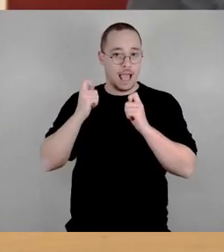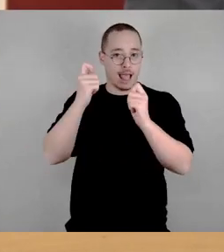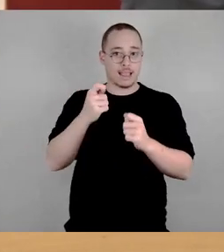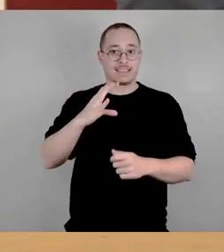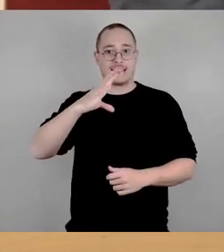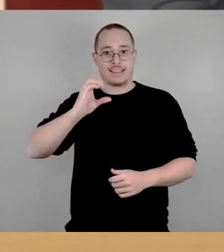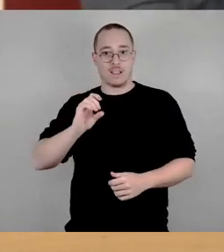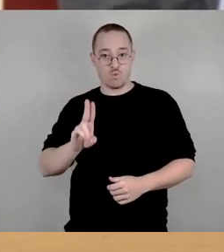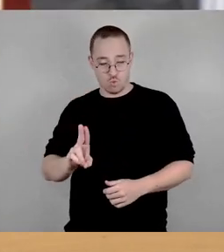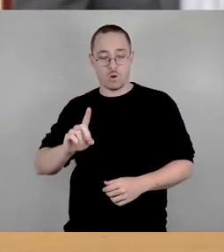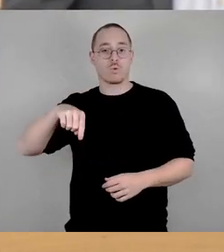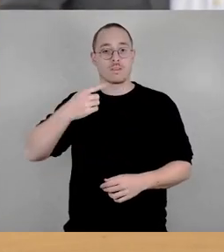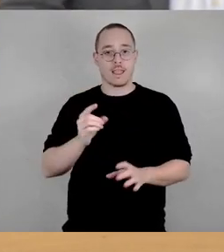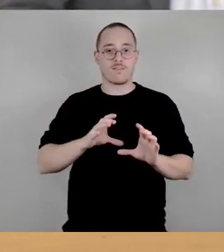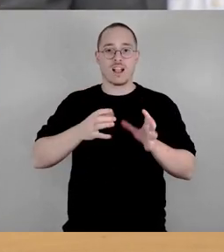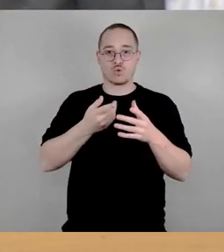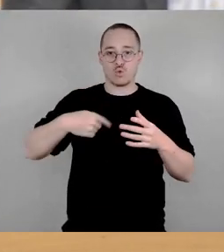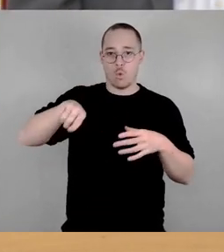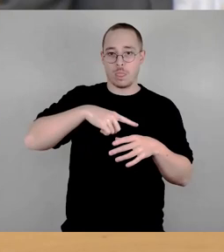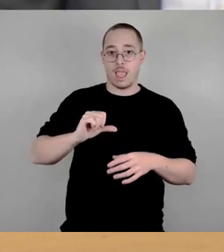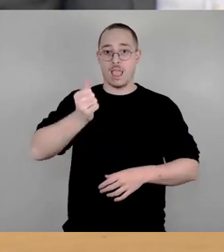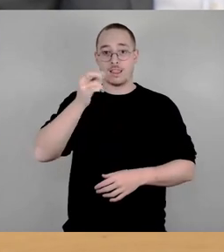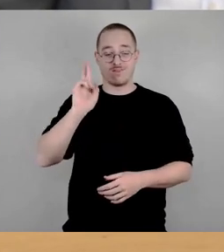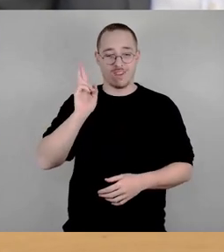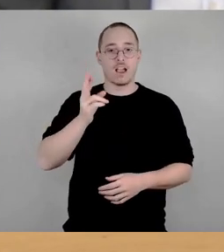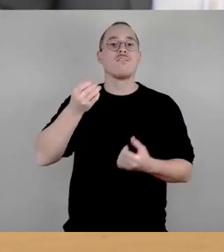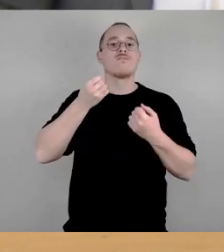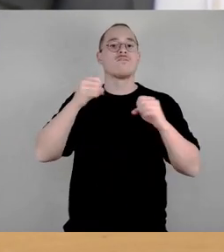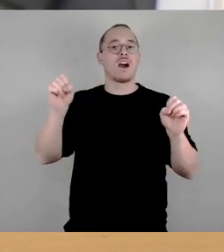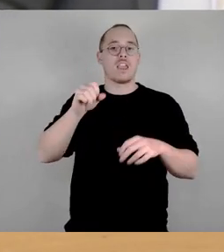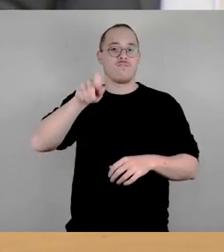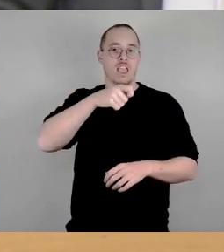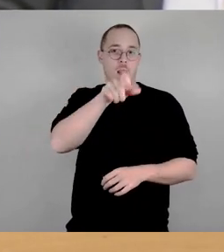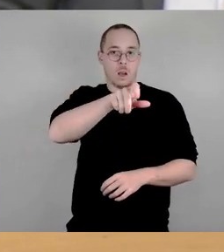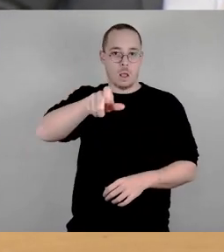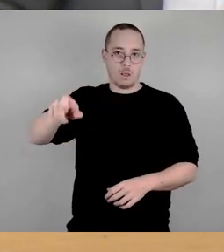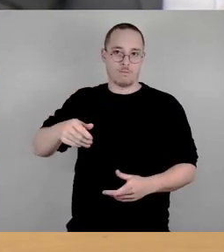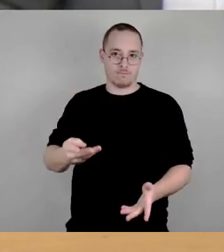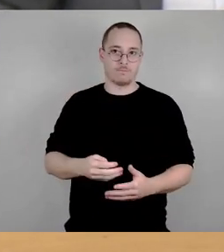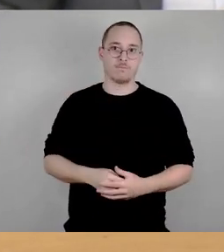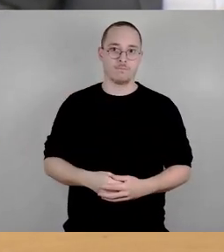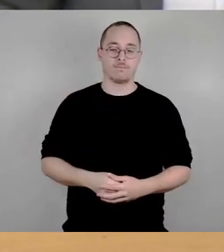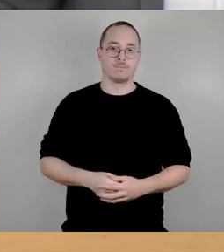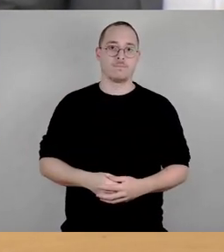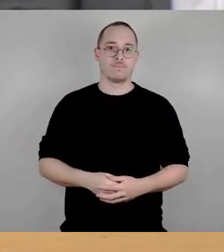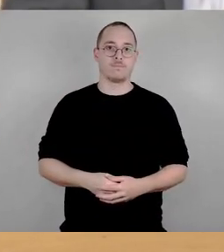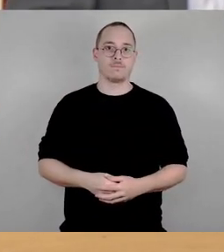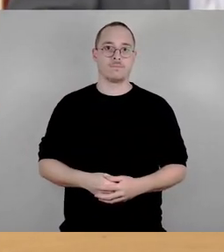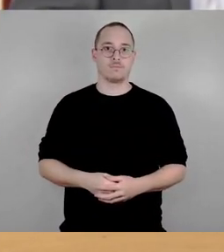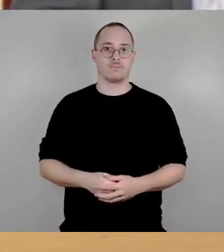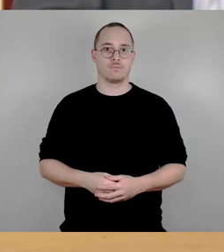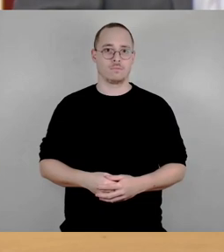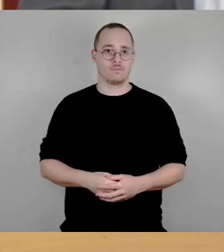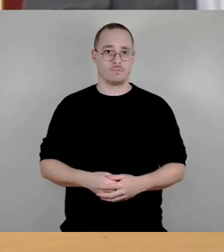Fraktionsrunde beginnen die Freien Wähler, Freien Bürger, damit sie schon einrichten können. Sie machen auch die Einbringung, Herr